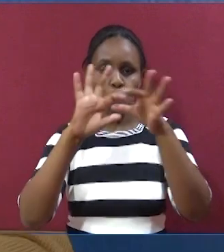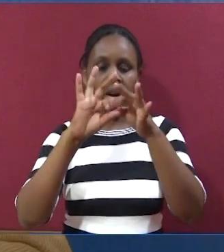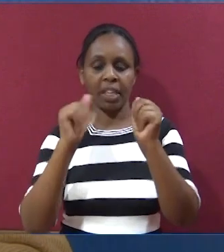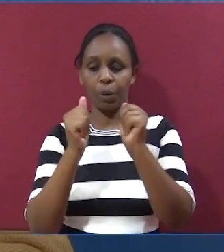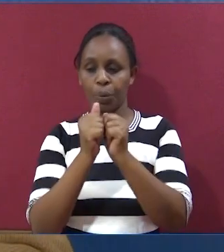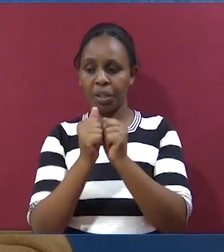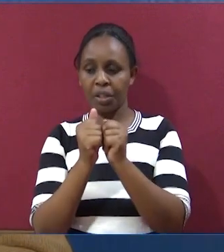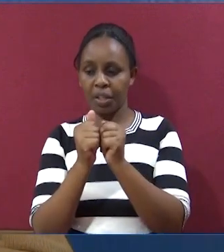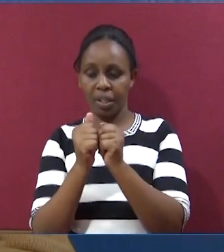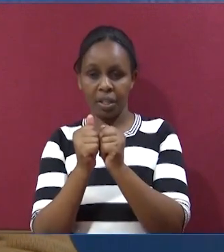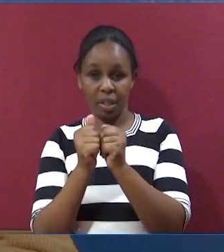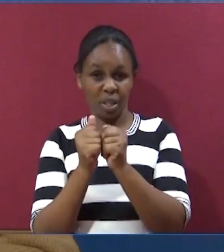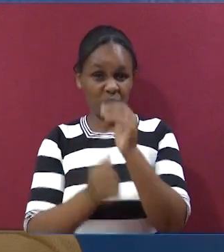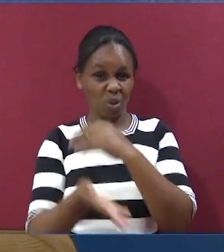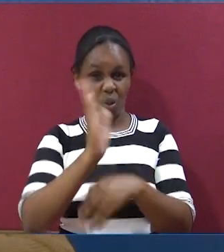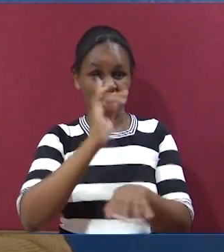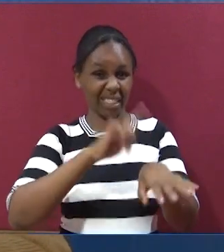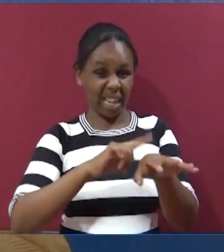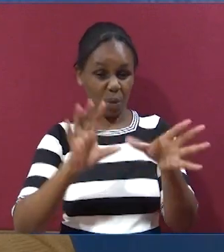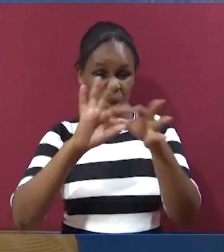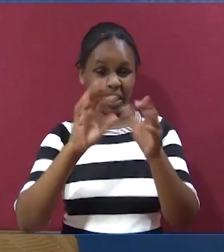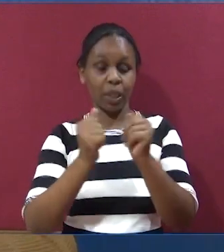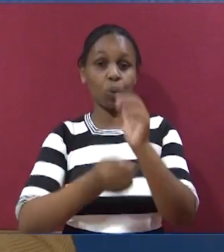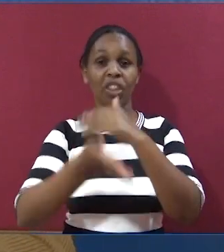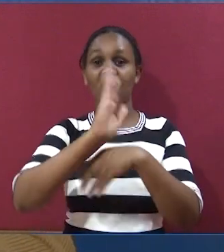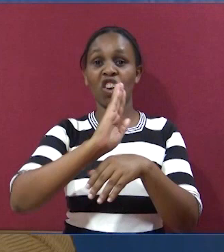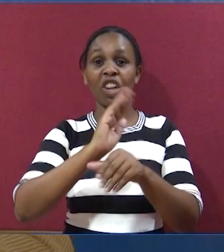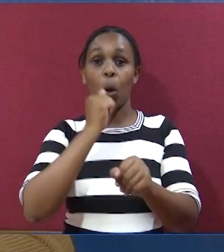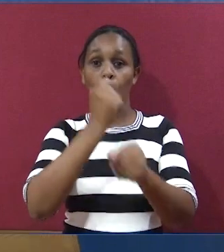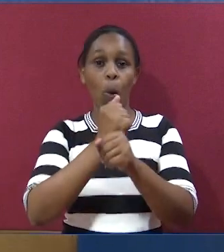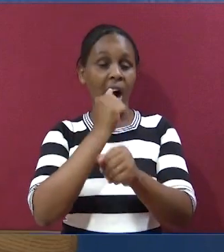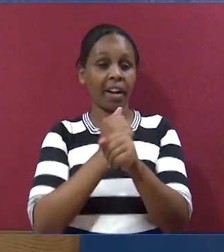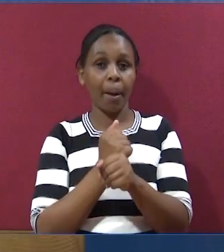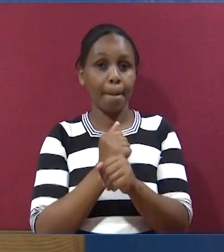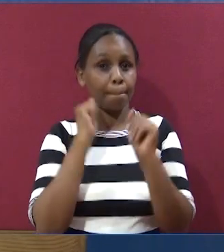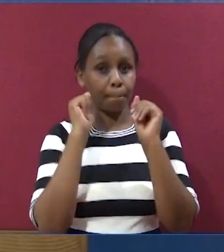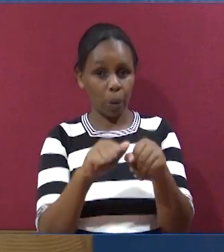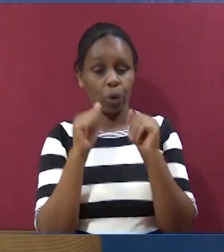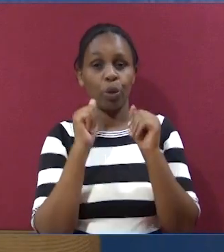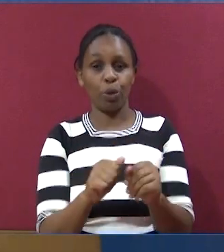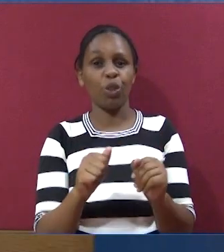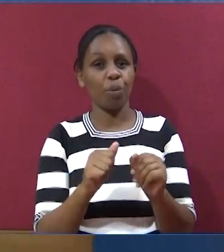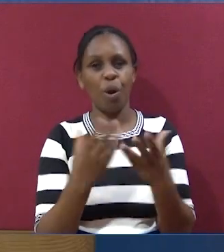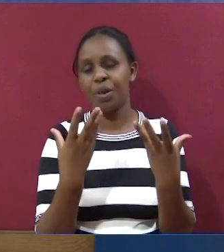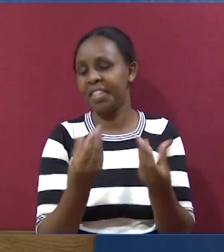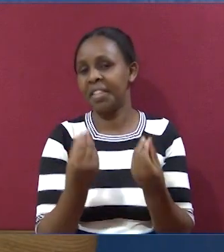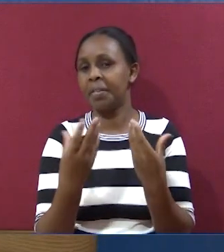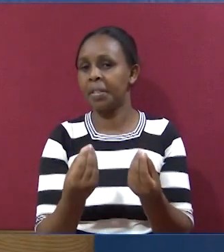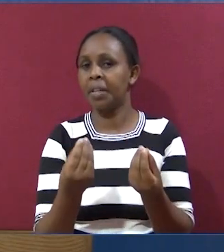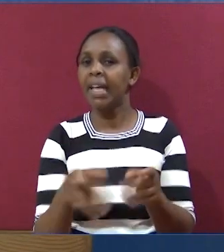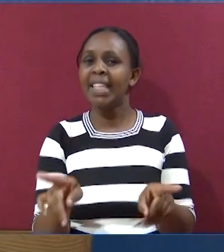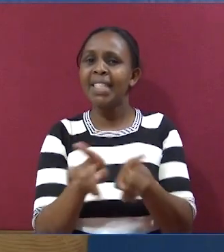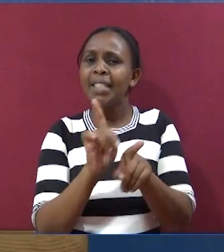Kuungana na mungu. Ukiwa umeungana na mwenyezi mungu, kazi itaweza kuwa